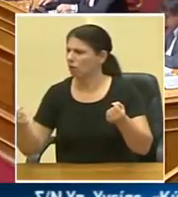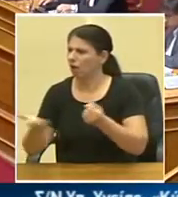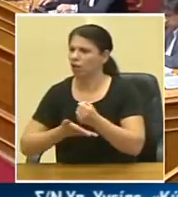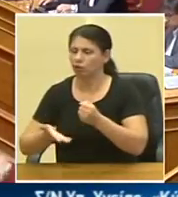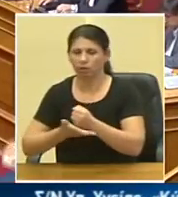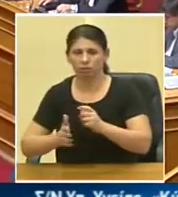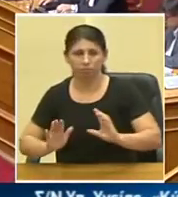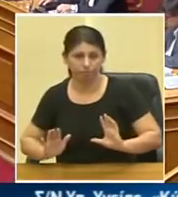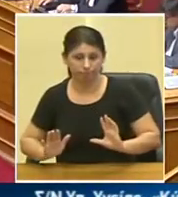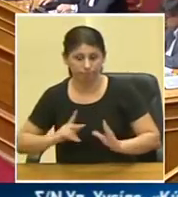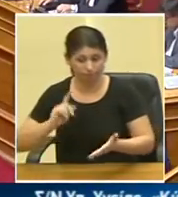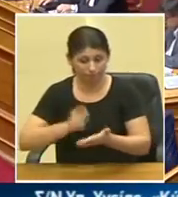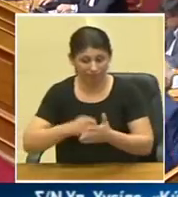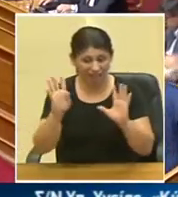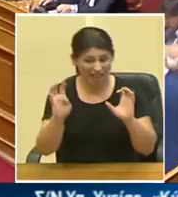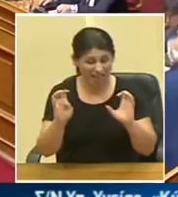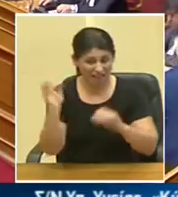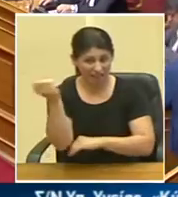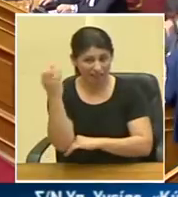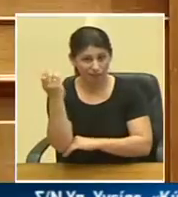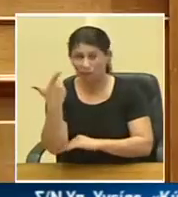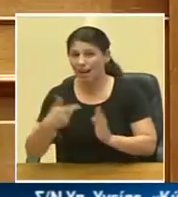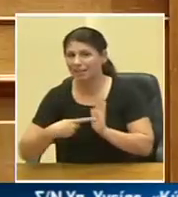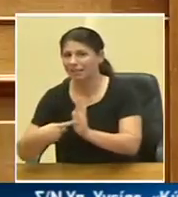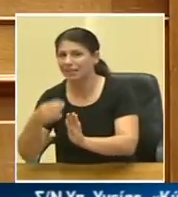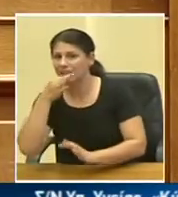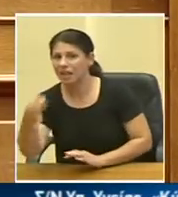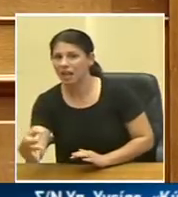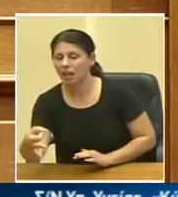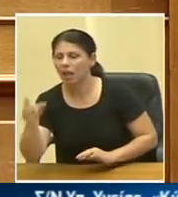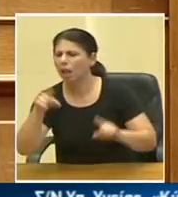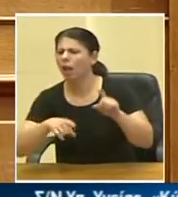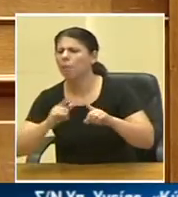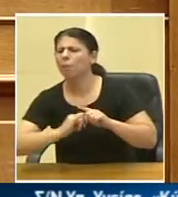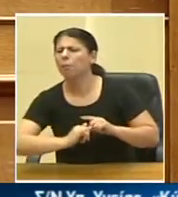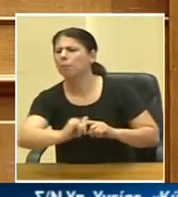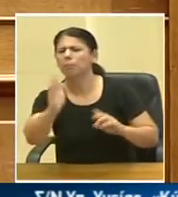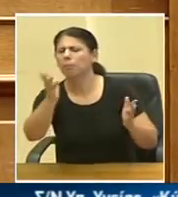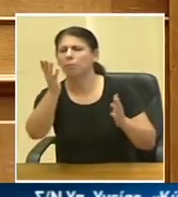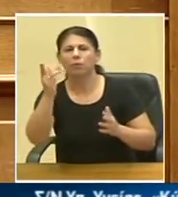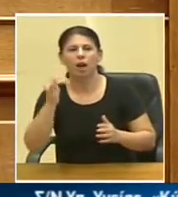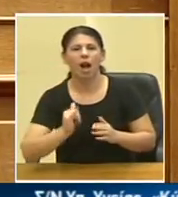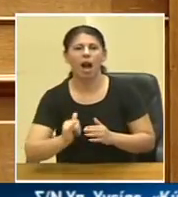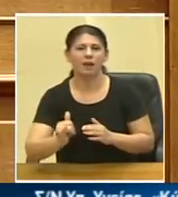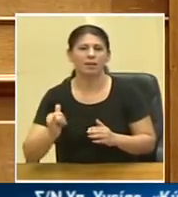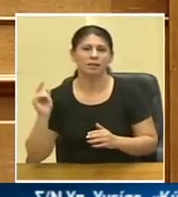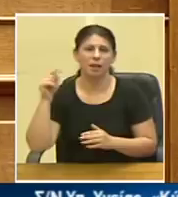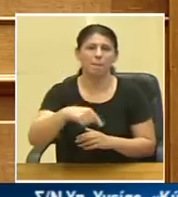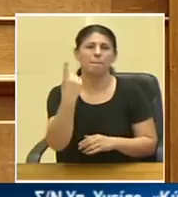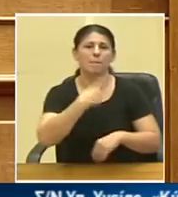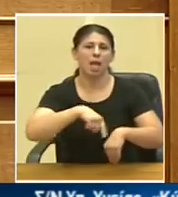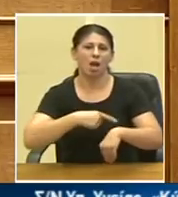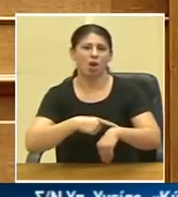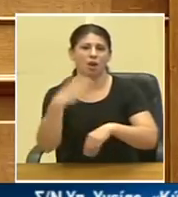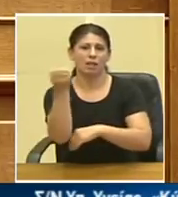Αγοράζουμε 90 ασθενοφόρα, αλλά αυτό που βγαίνει, είναι ότι σε κάποιο απομακρυσμένο σημείο, άργησε να πάει μια ώρα παραπάνω